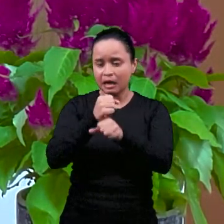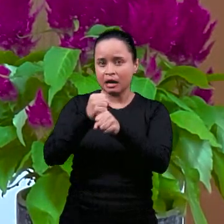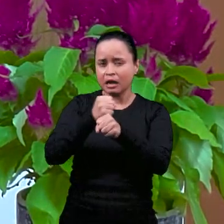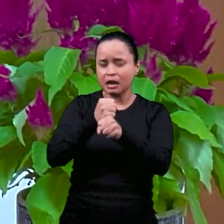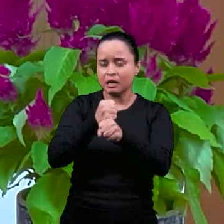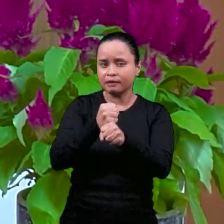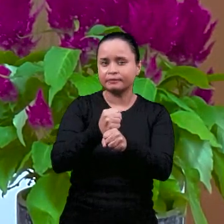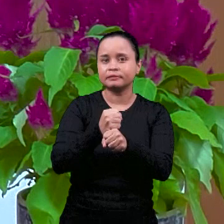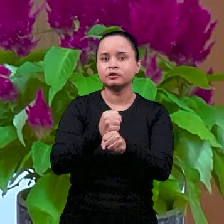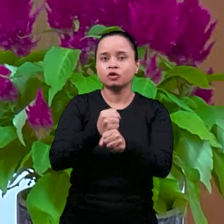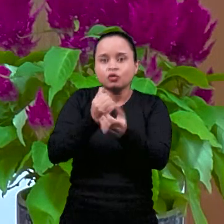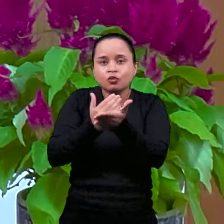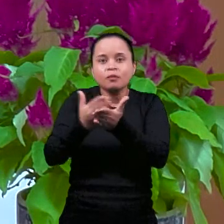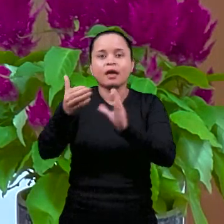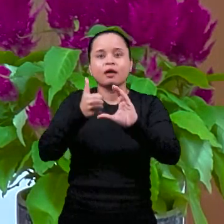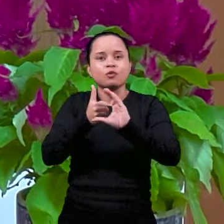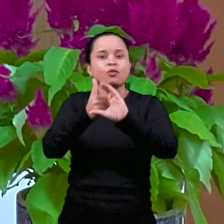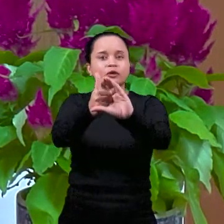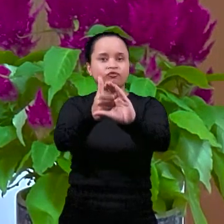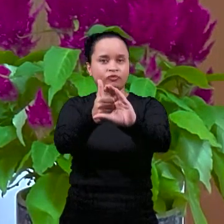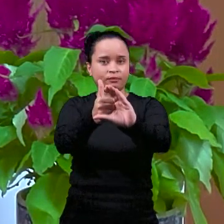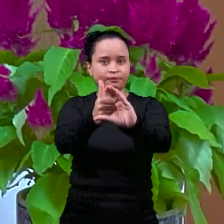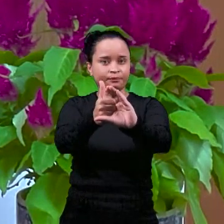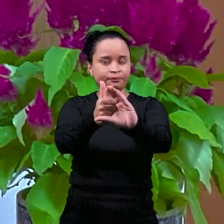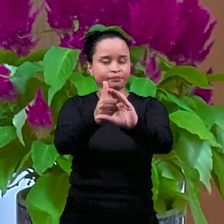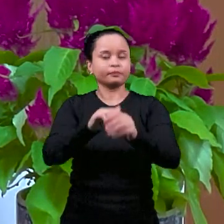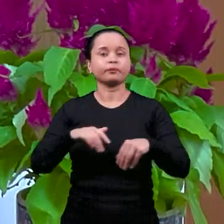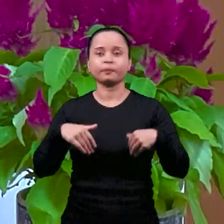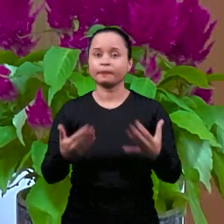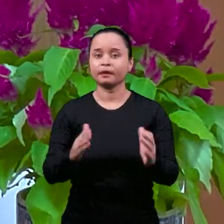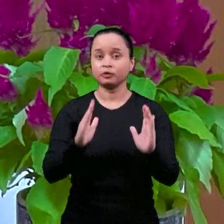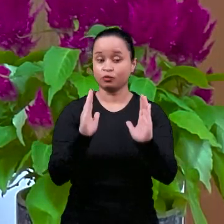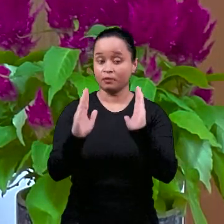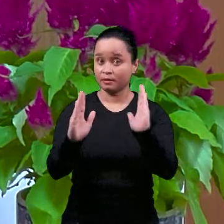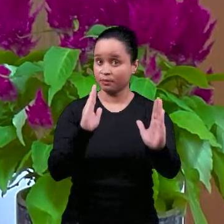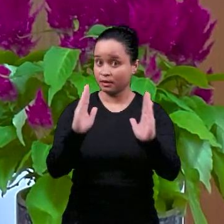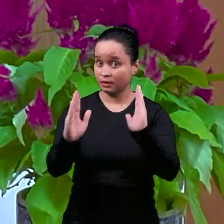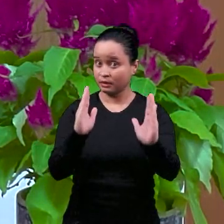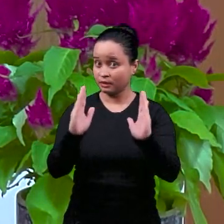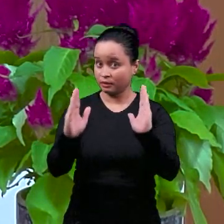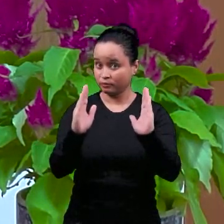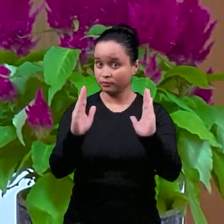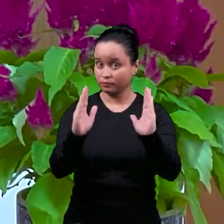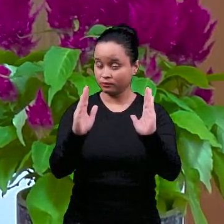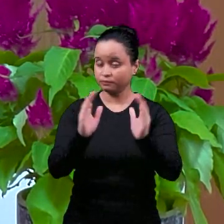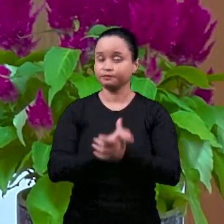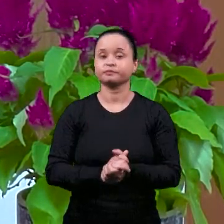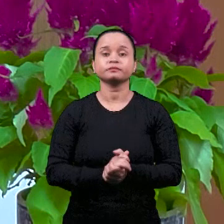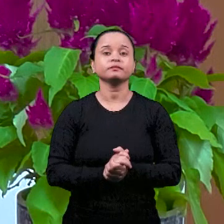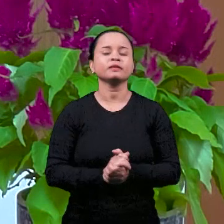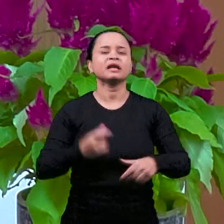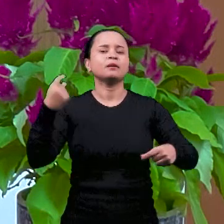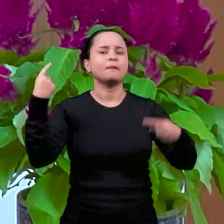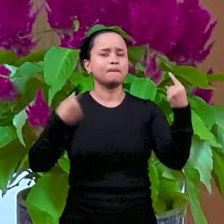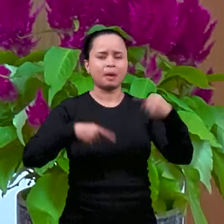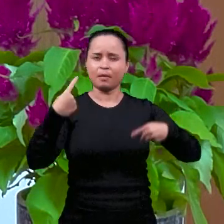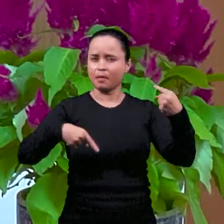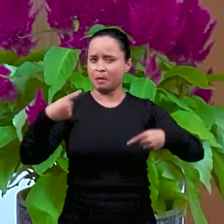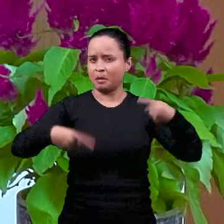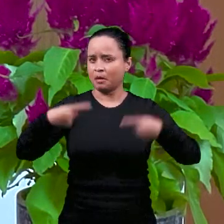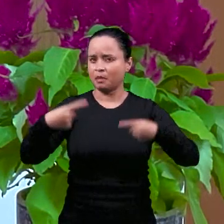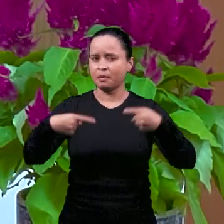первые сто лет христианства. В этот период, в эти времена, эти